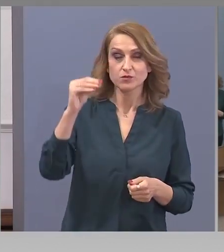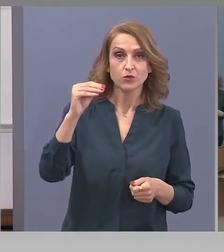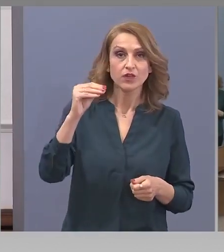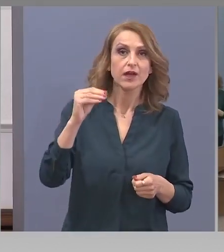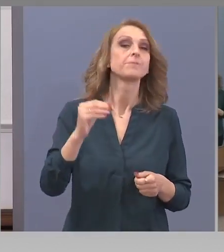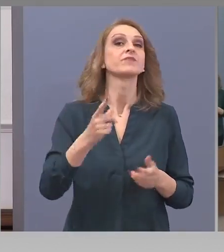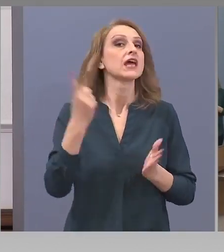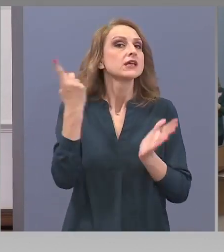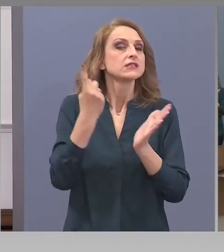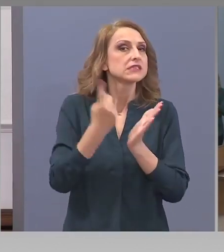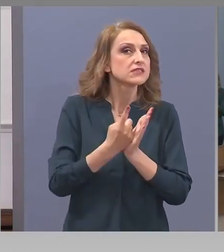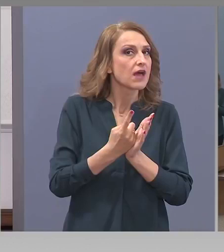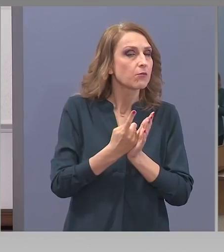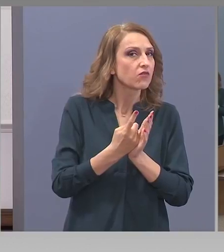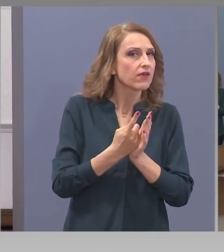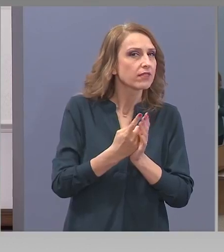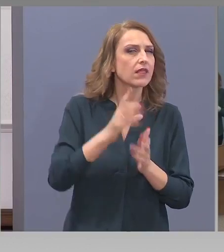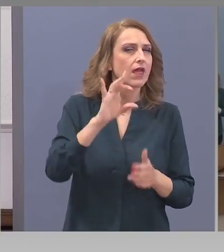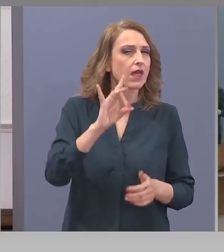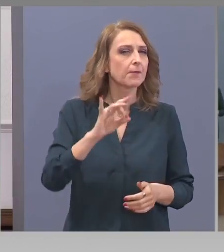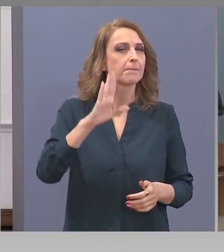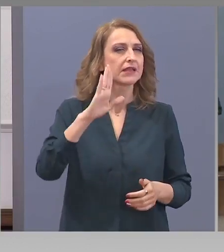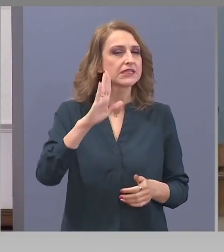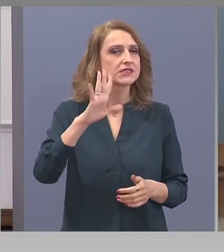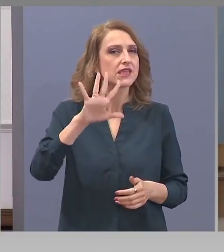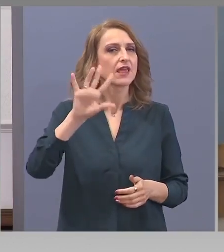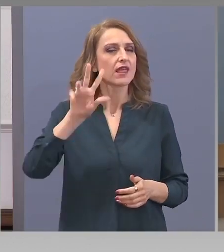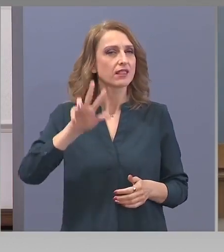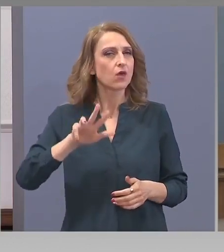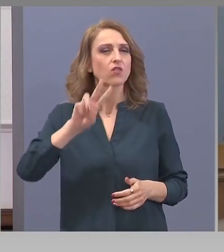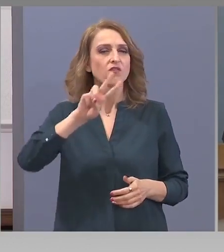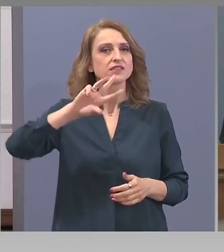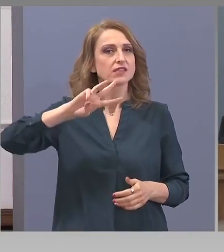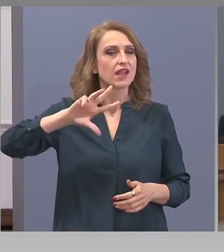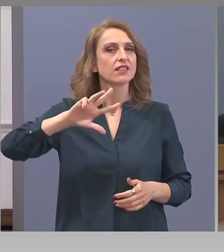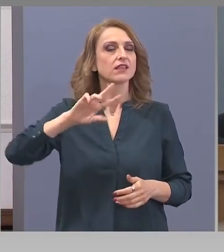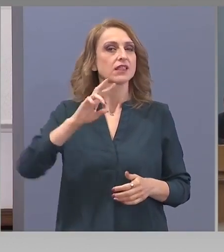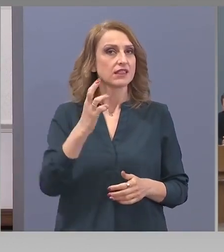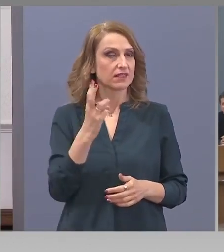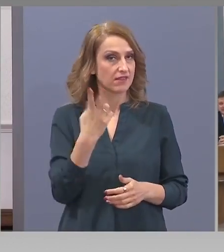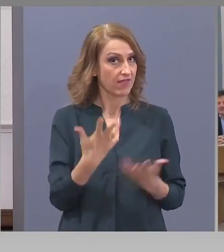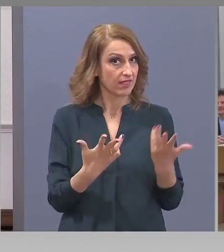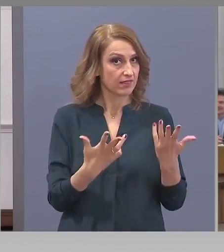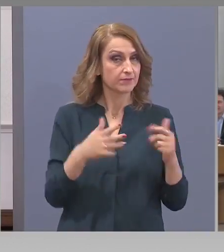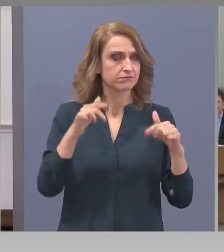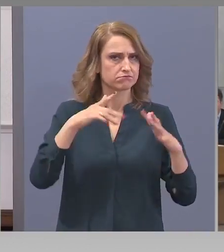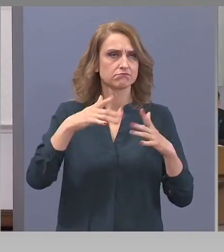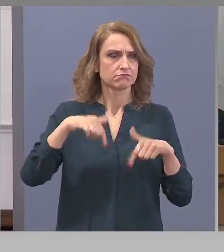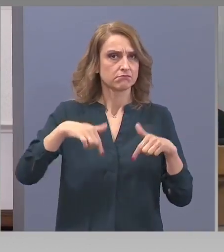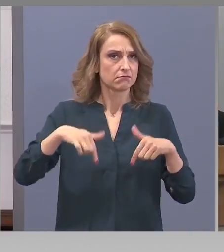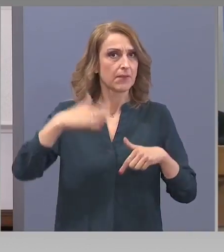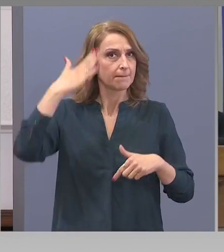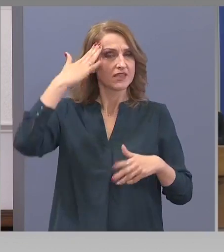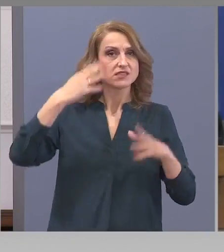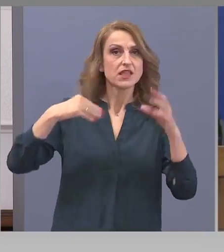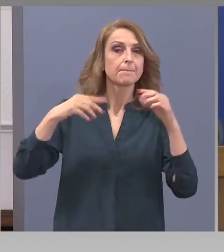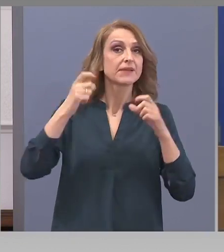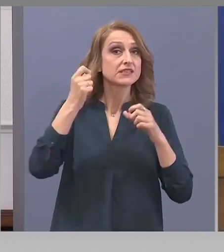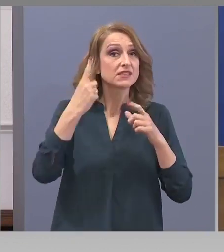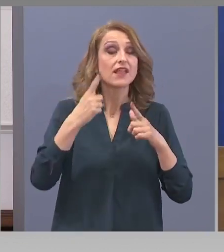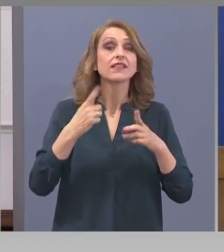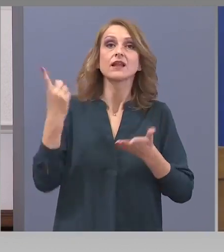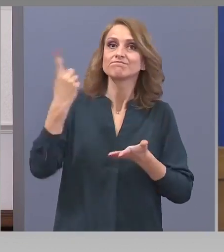Със заповед Р-51 от 23-3 на министр-председателя Борисов ми беше възложено